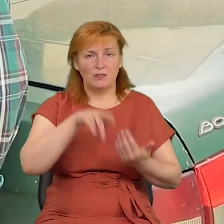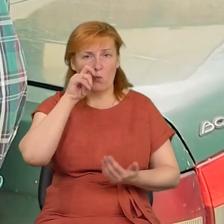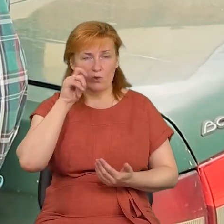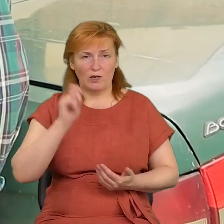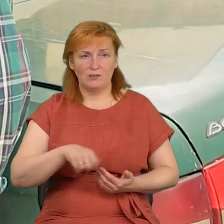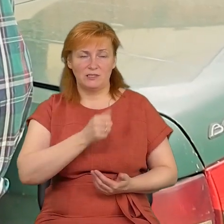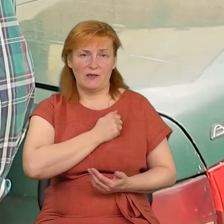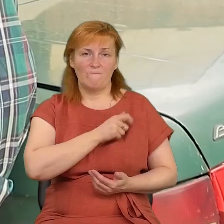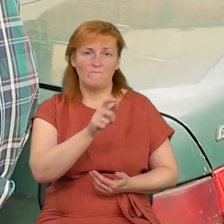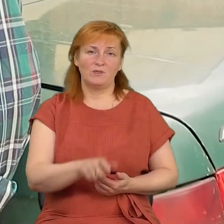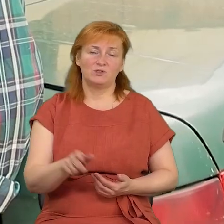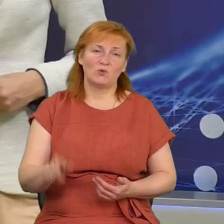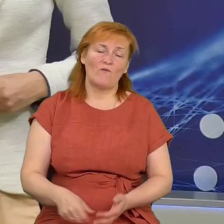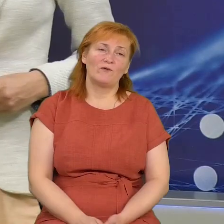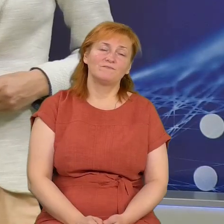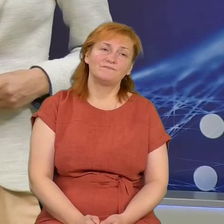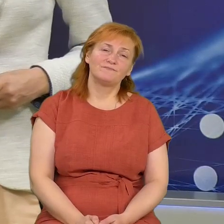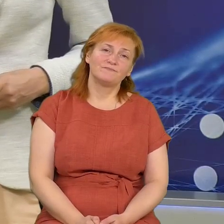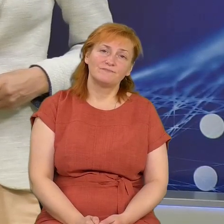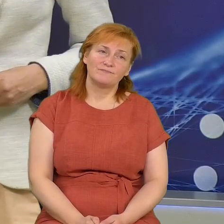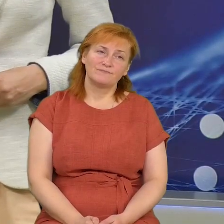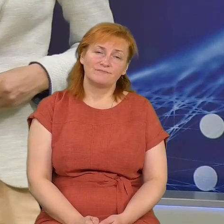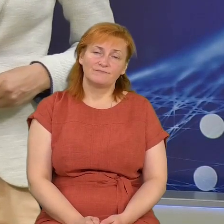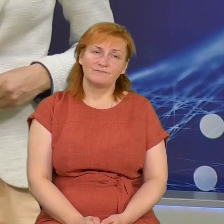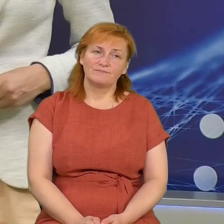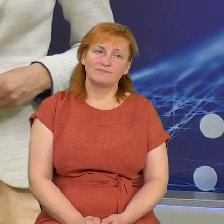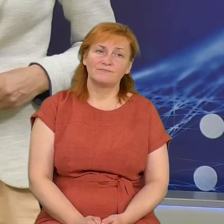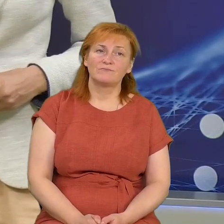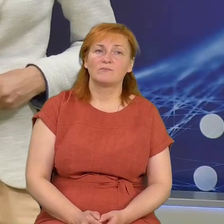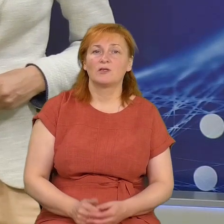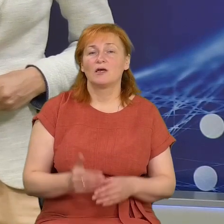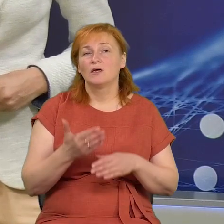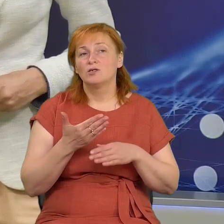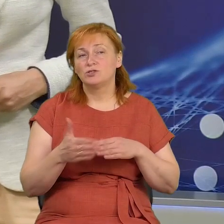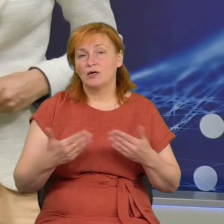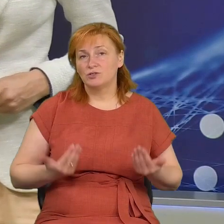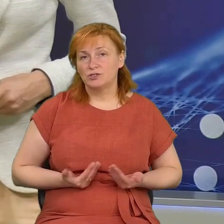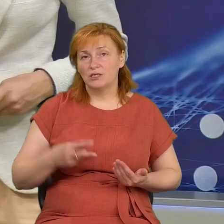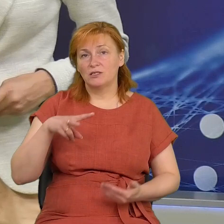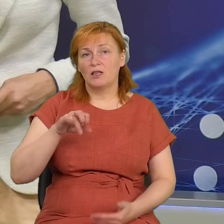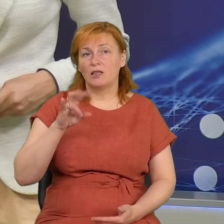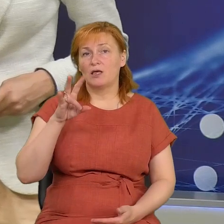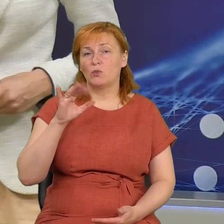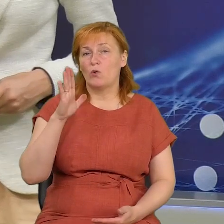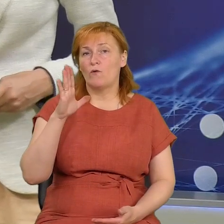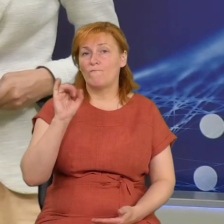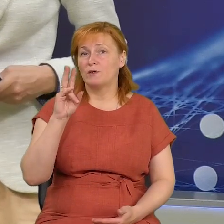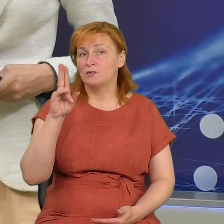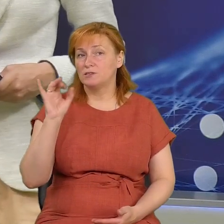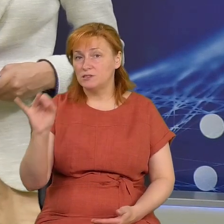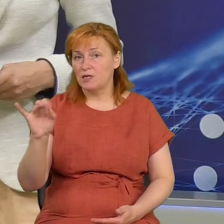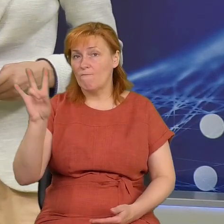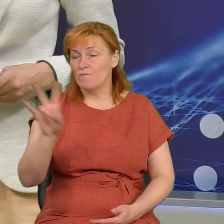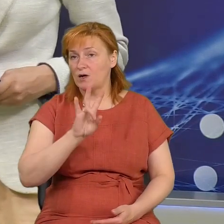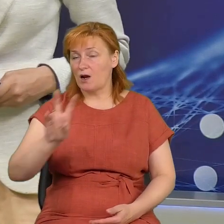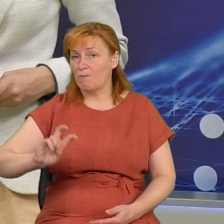Іванчик, новини на Суспільному. Частина жителів Линовиці ходить на службу в храм, частина молиться на